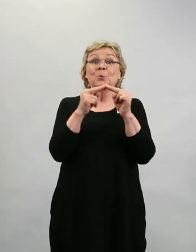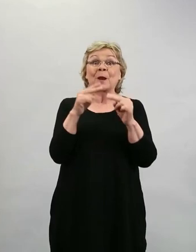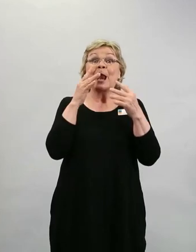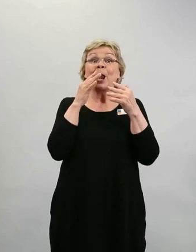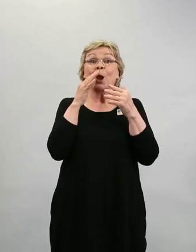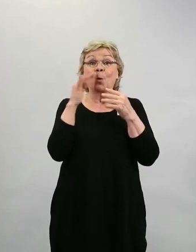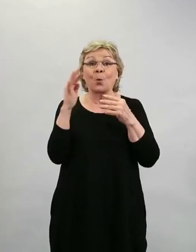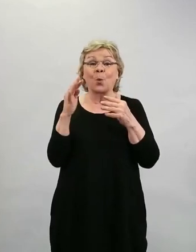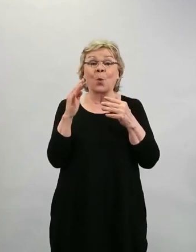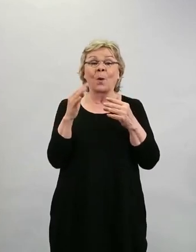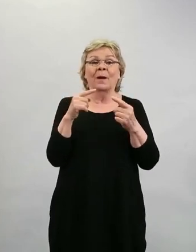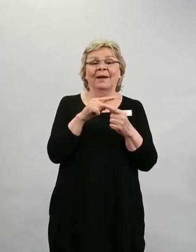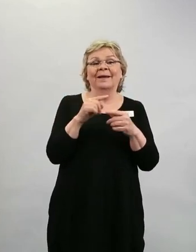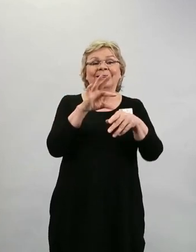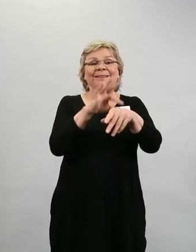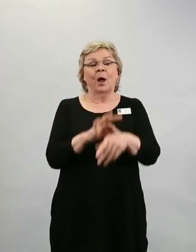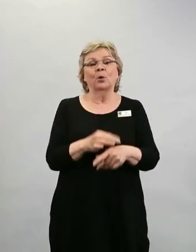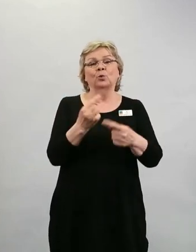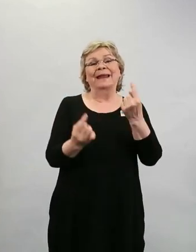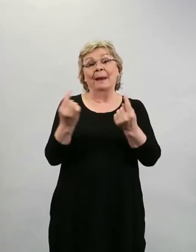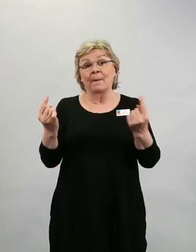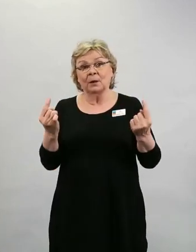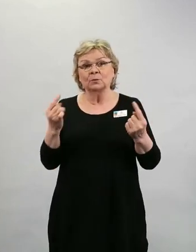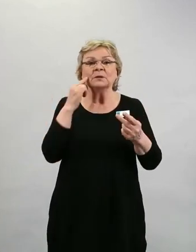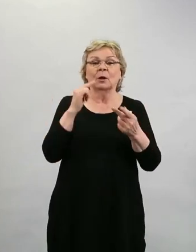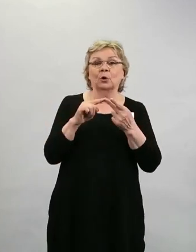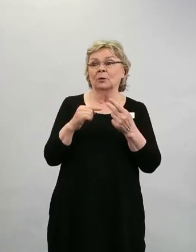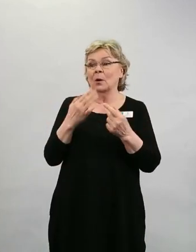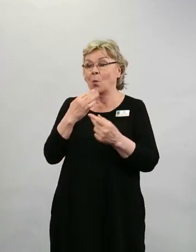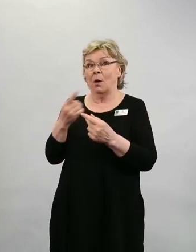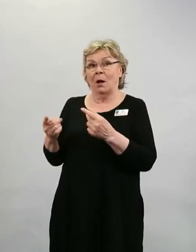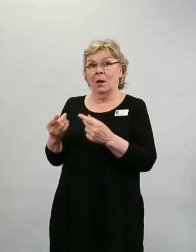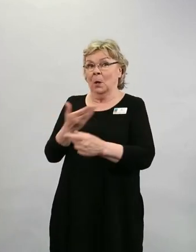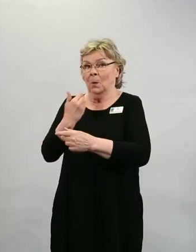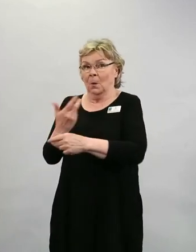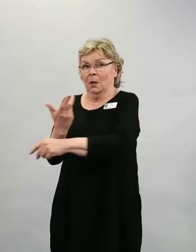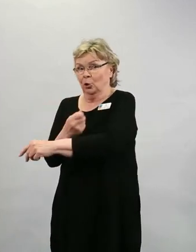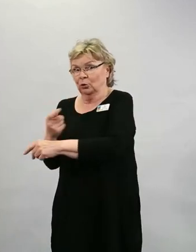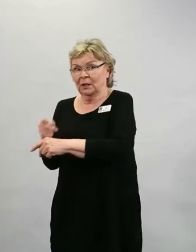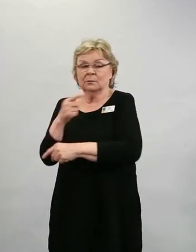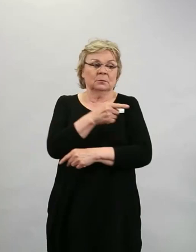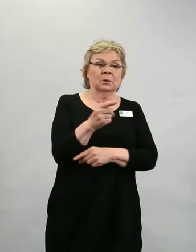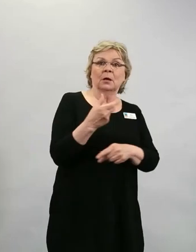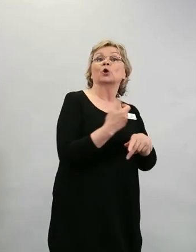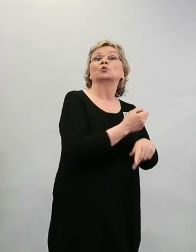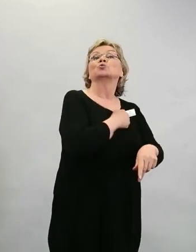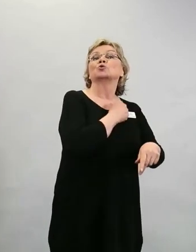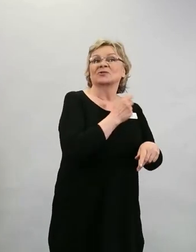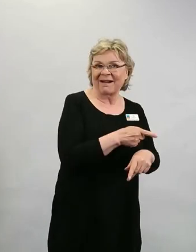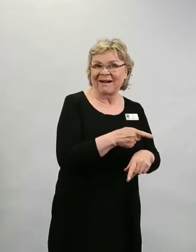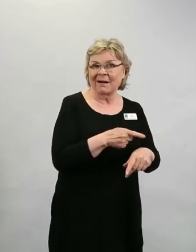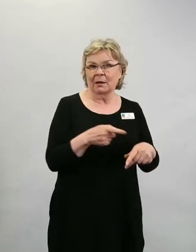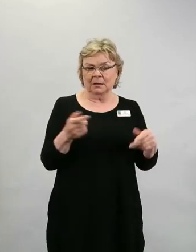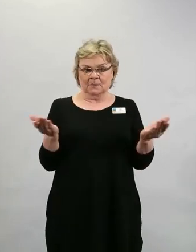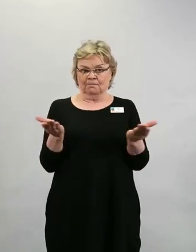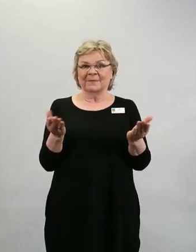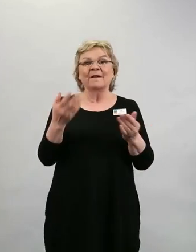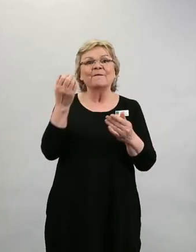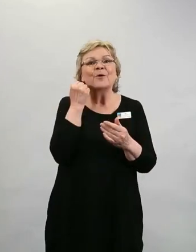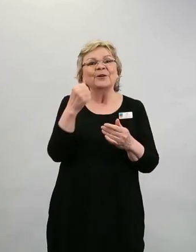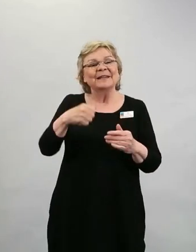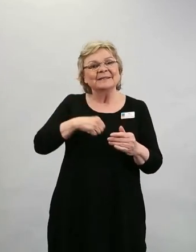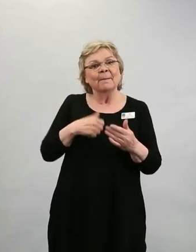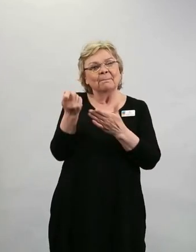ilmaantumisesta rokotetuilla versus rokottamattomilla. Sitä se tarkoittaa. Se kannattaa itsellensä piirtää, että